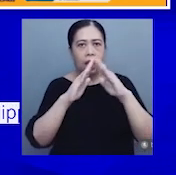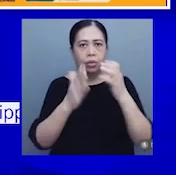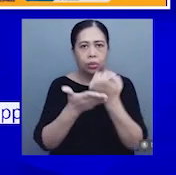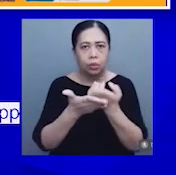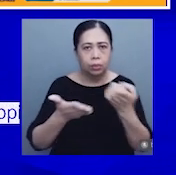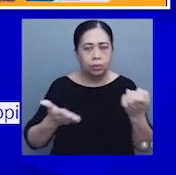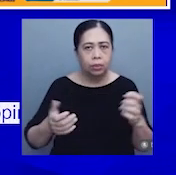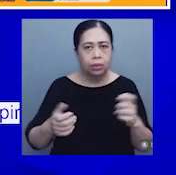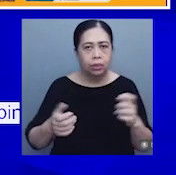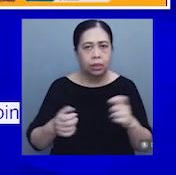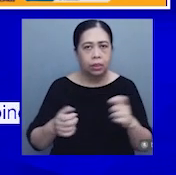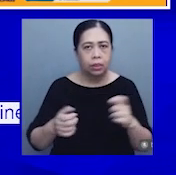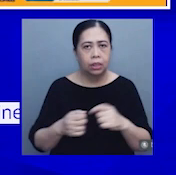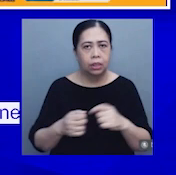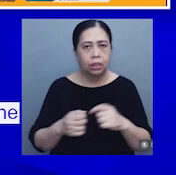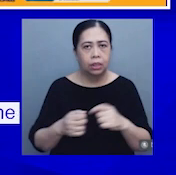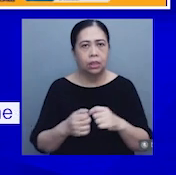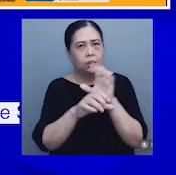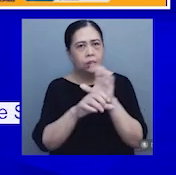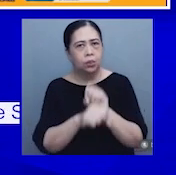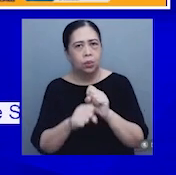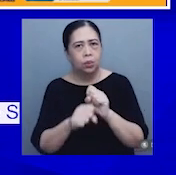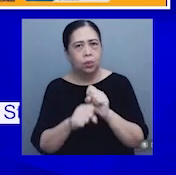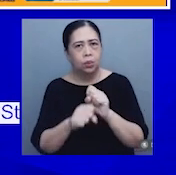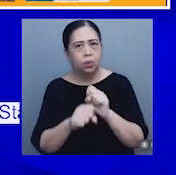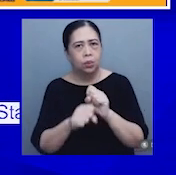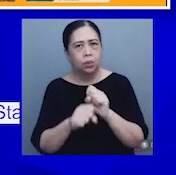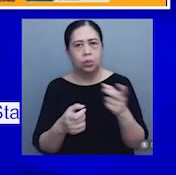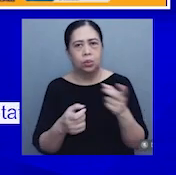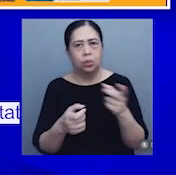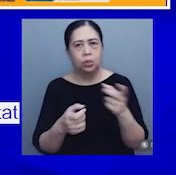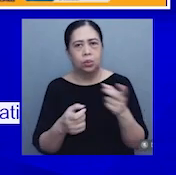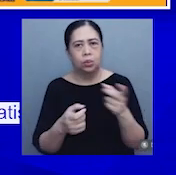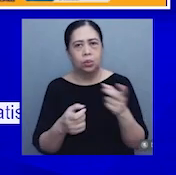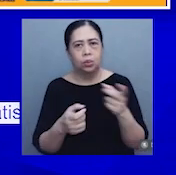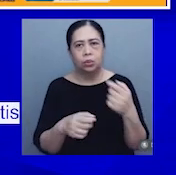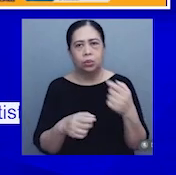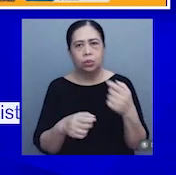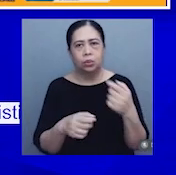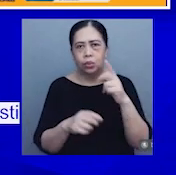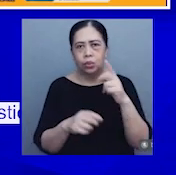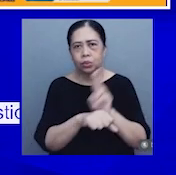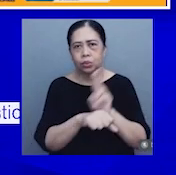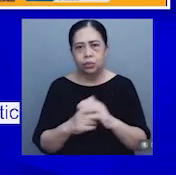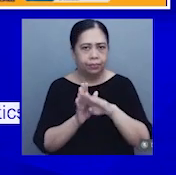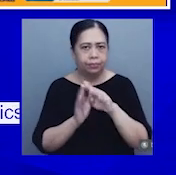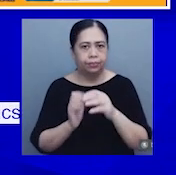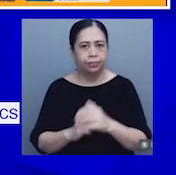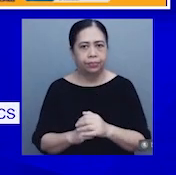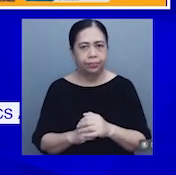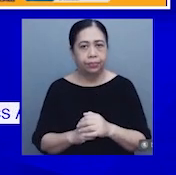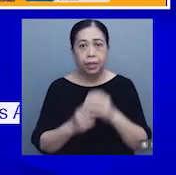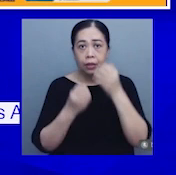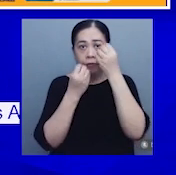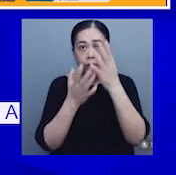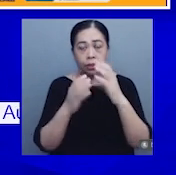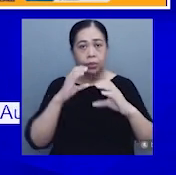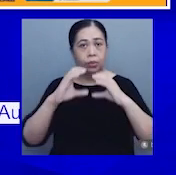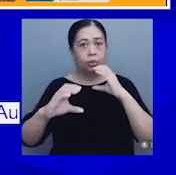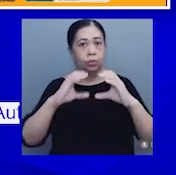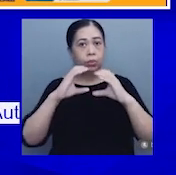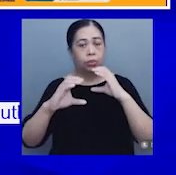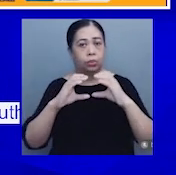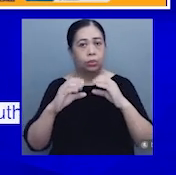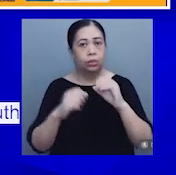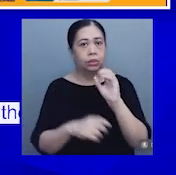and routine household maintenance na may 5.4% inflation. Information and communication na may